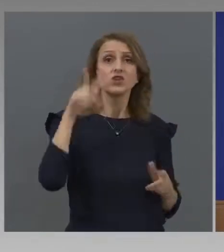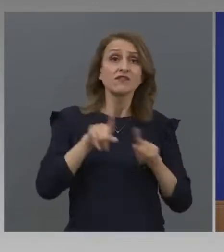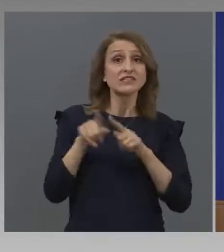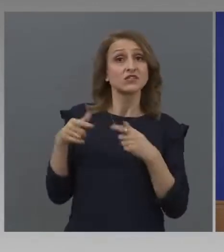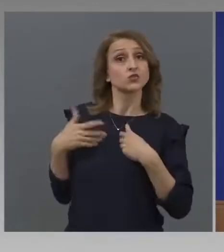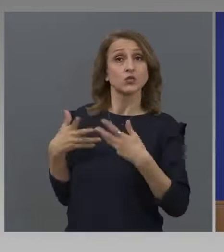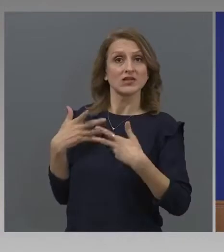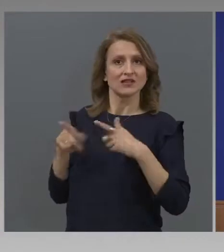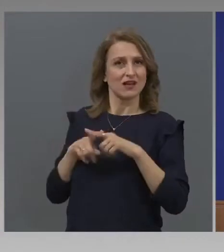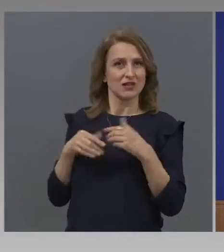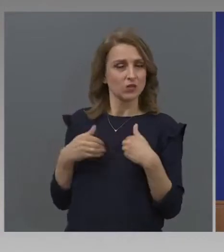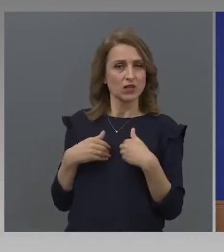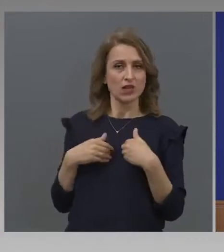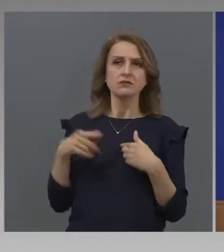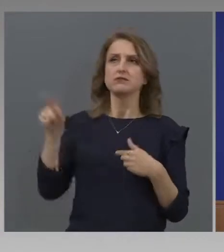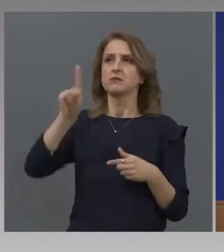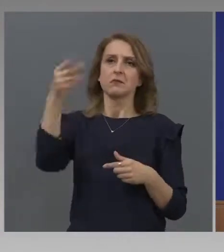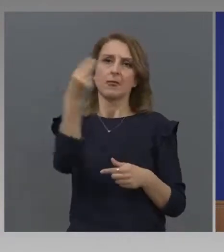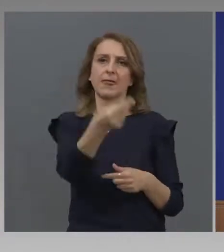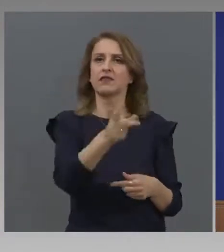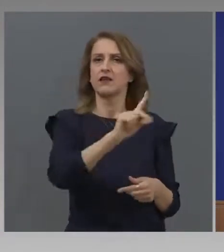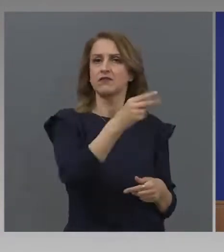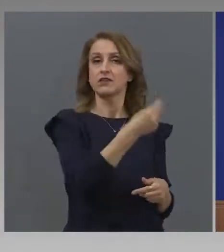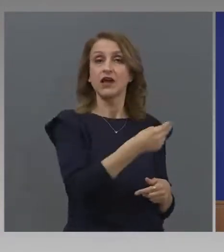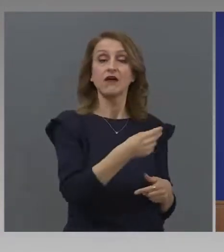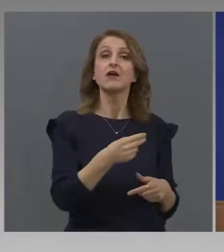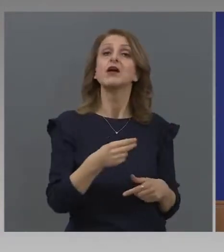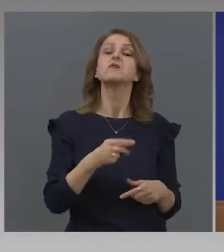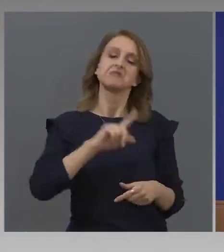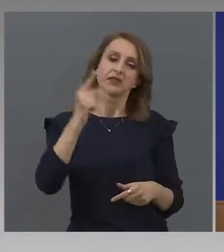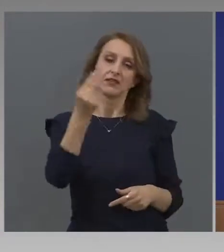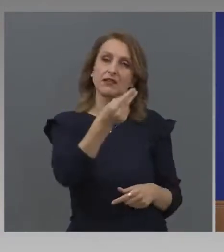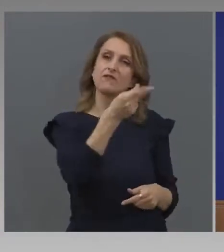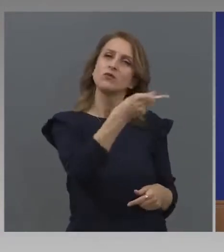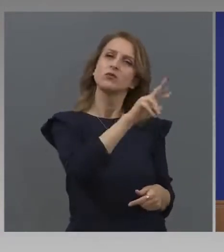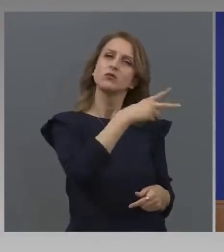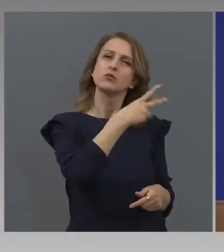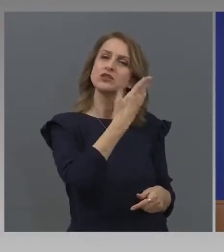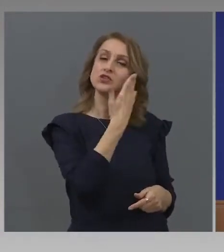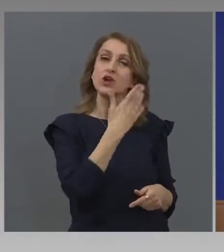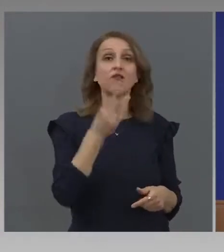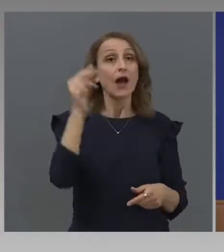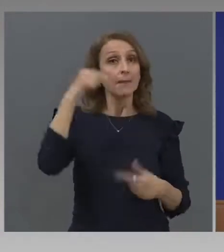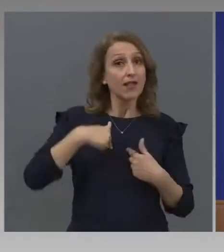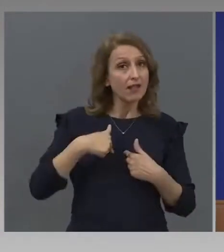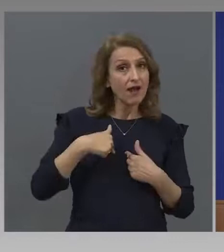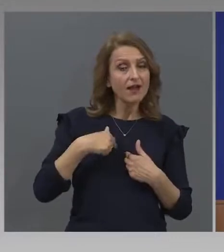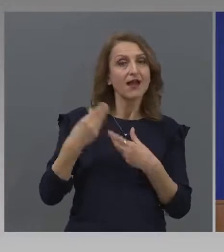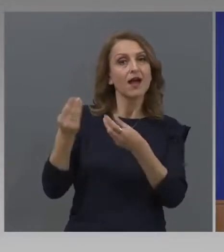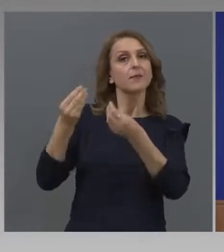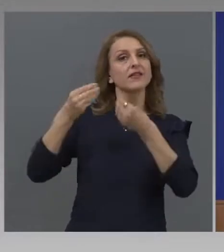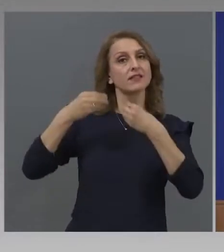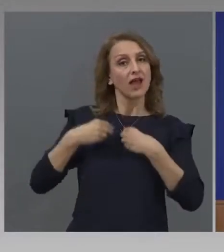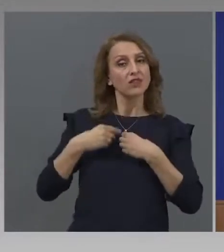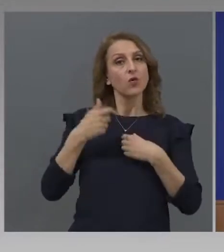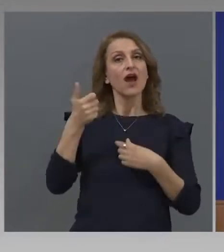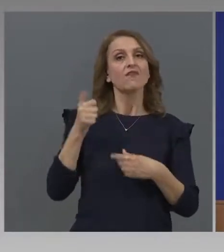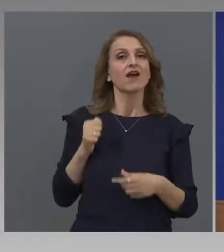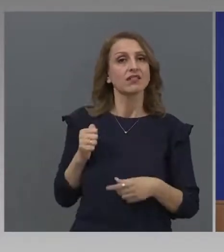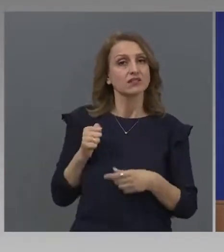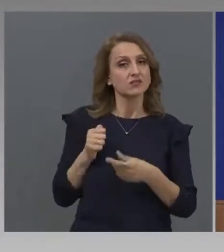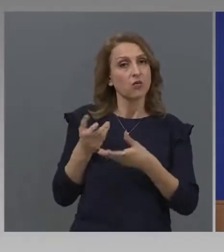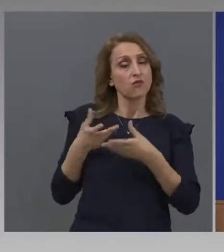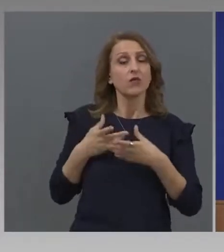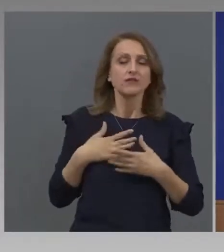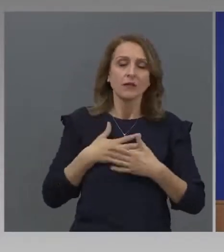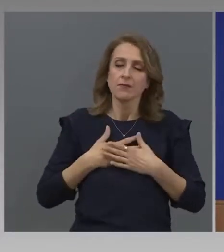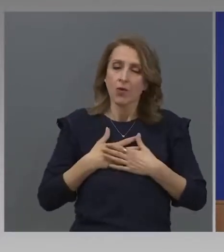проверите. Много поискаха, не им дадоха. На България дадоха авансово, за което благодаря и на